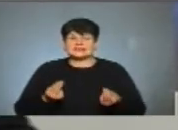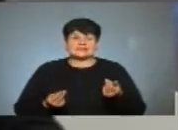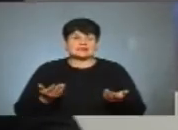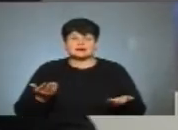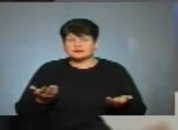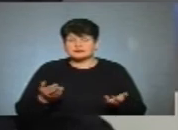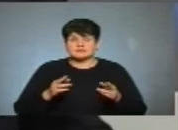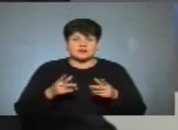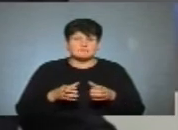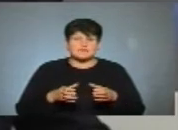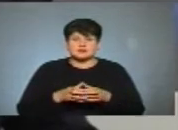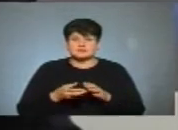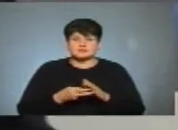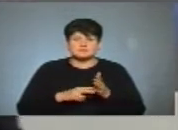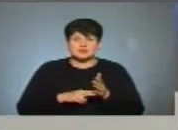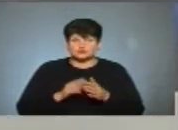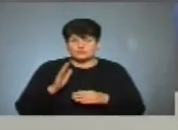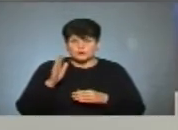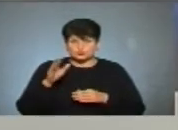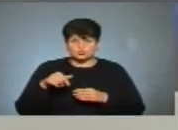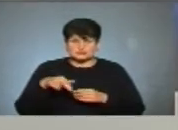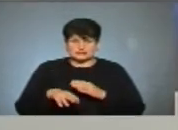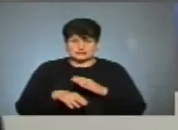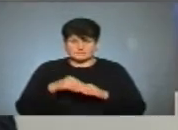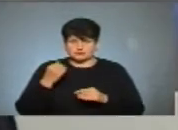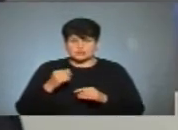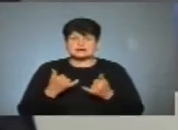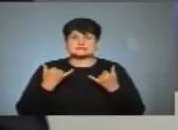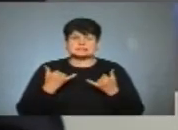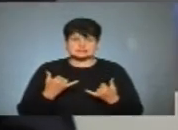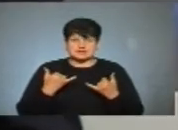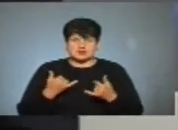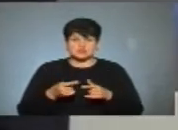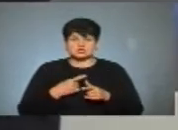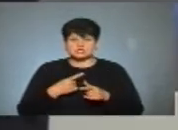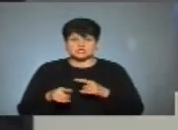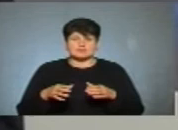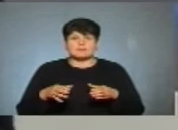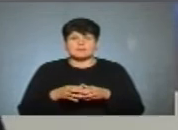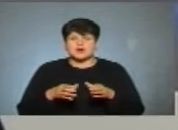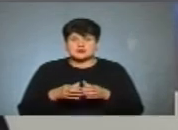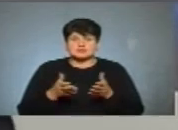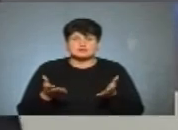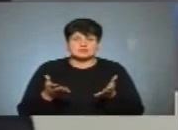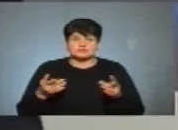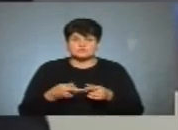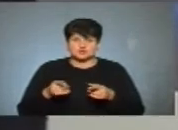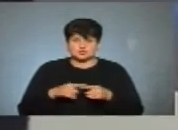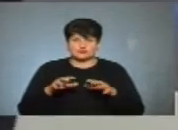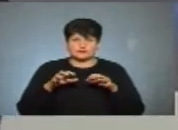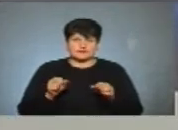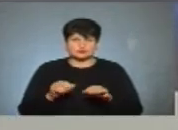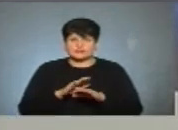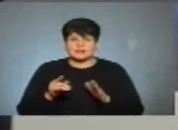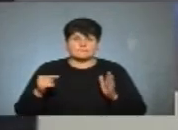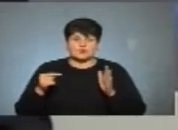як партії, які там планують в майбутньому йти на вибори, як зараз, чи партії, які десь у цю владу не попали,